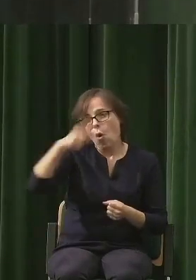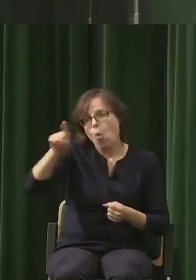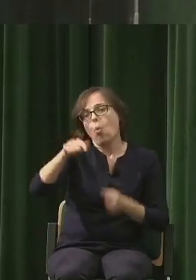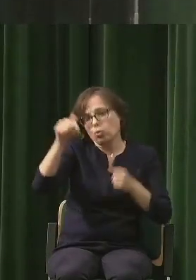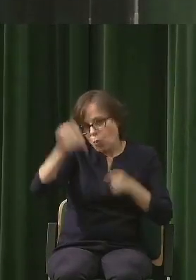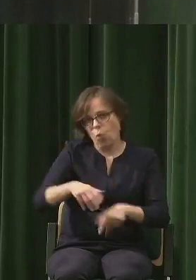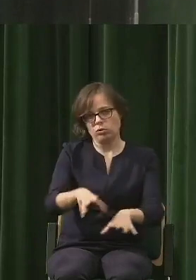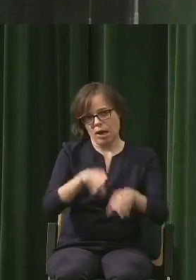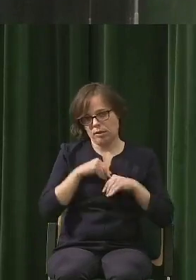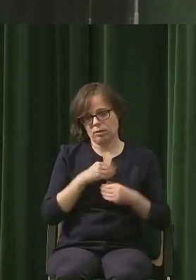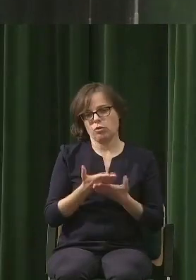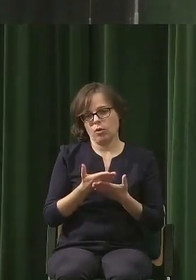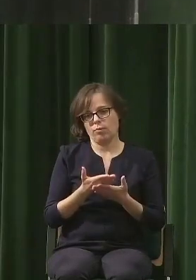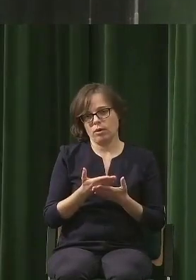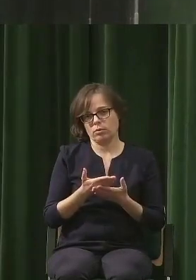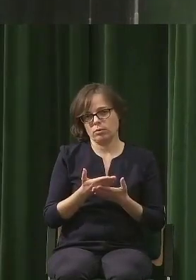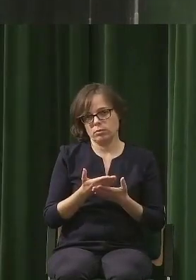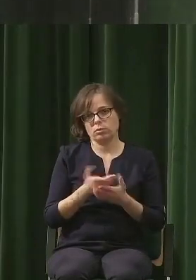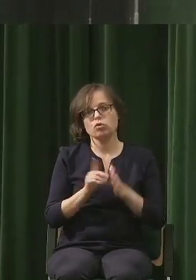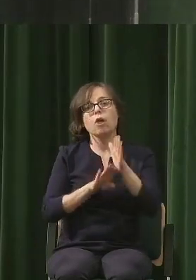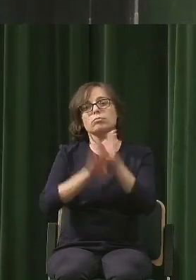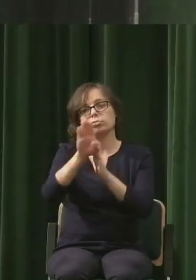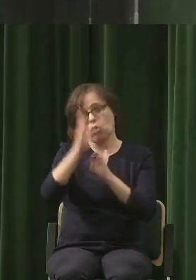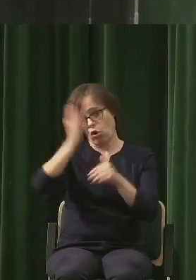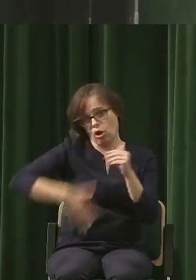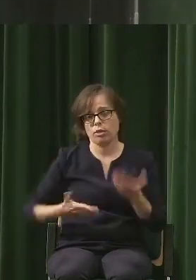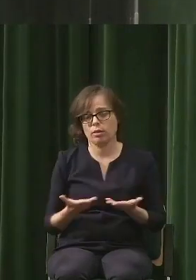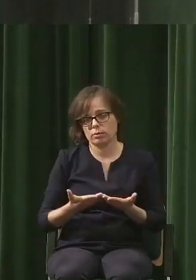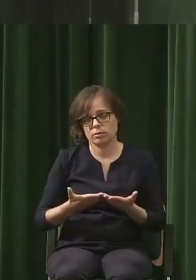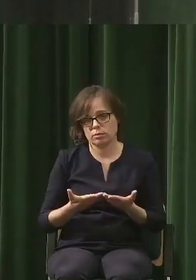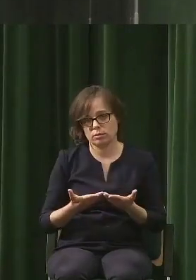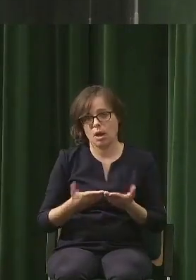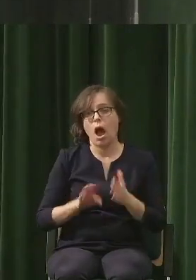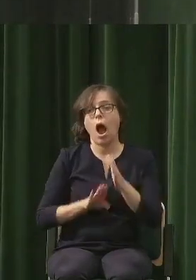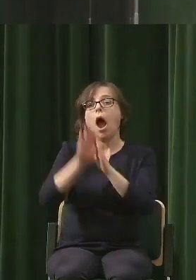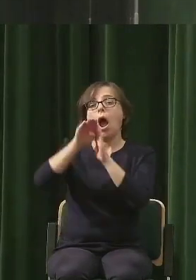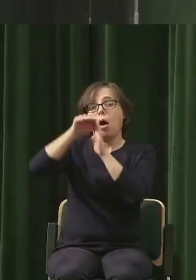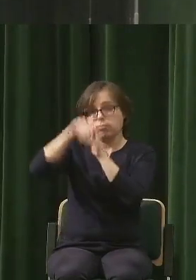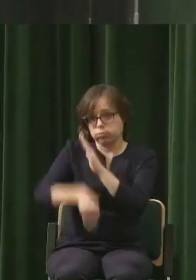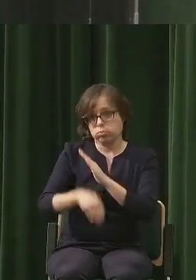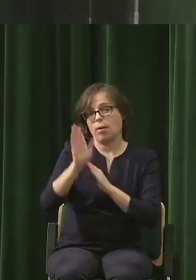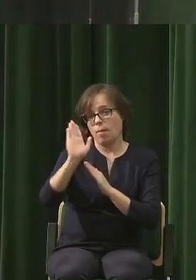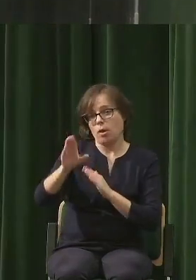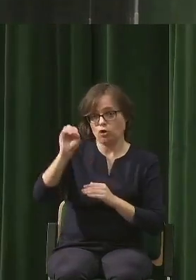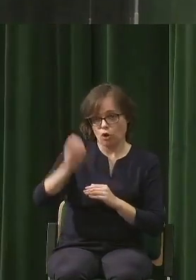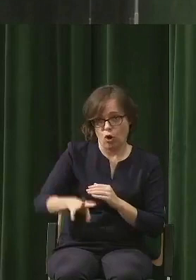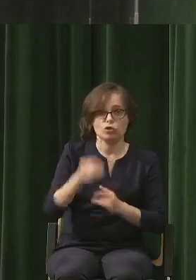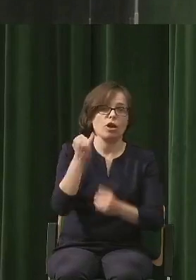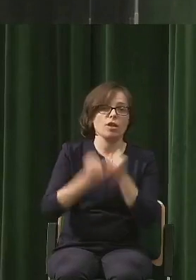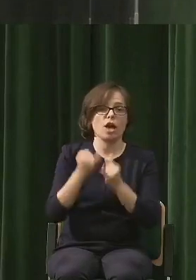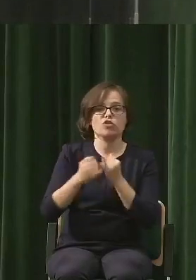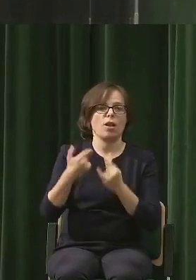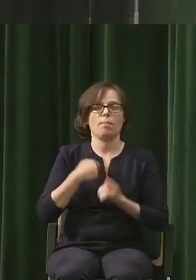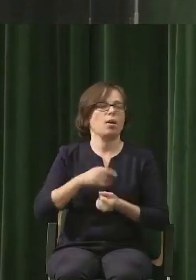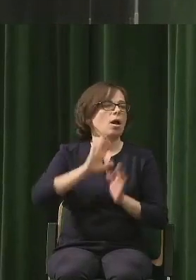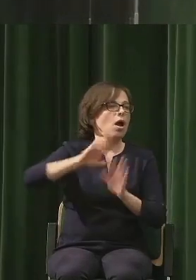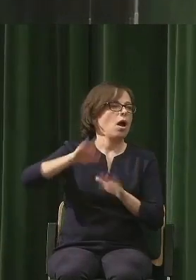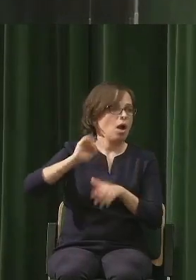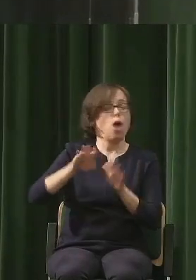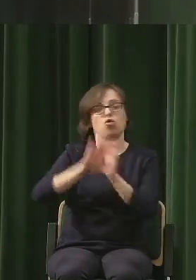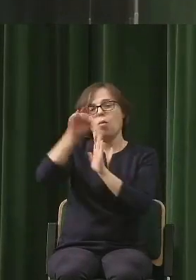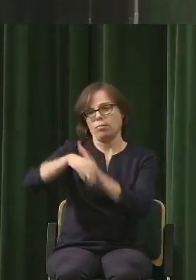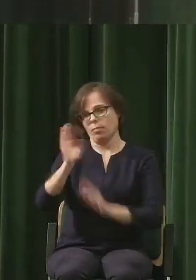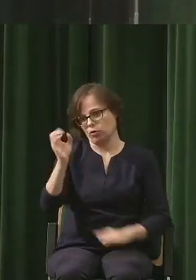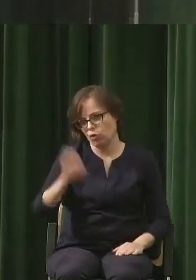zaakceptować, ten okres szybkiego wzrostu się skończył i załamanie będzie tym gwałtowniejsze i im bardziej nie będziemy zwracać na to uwagi. Pytanie, czy